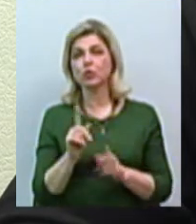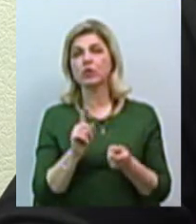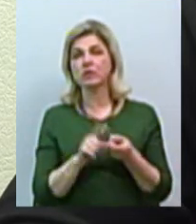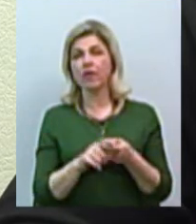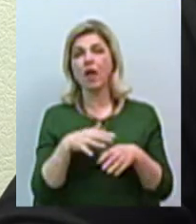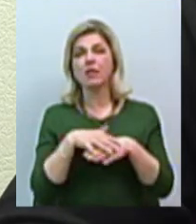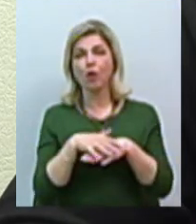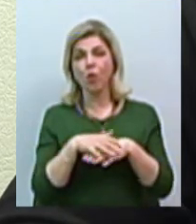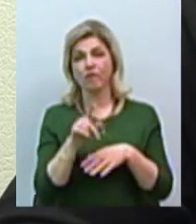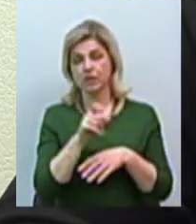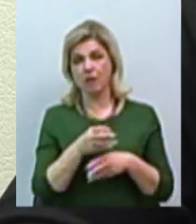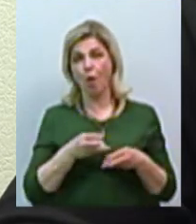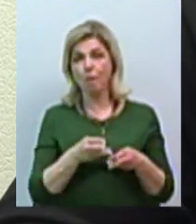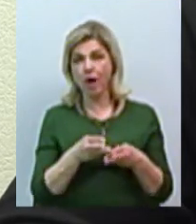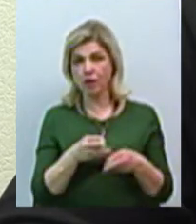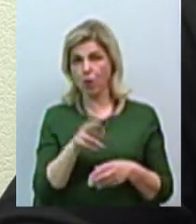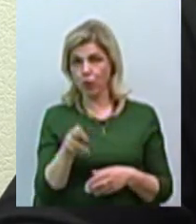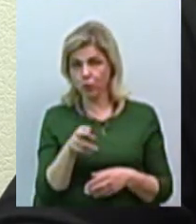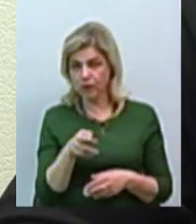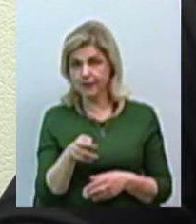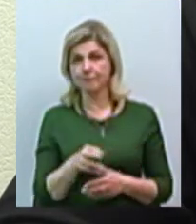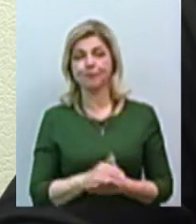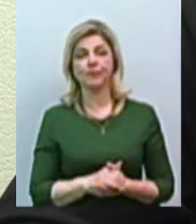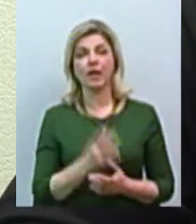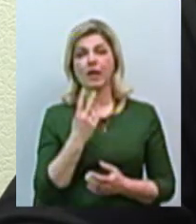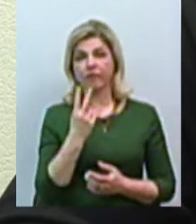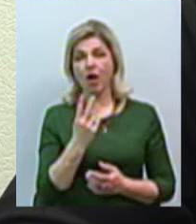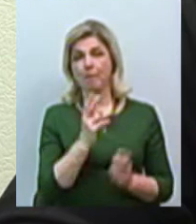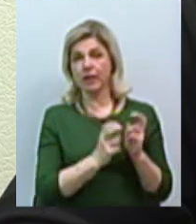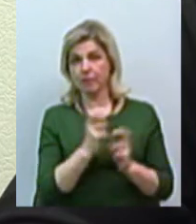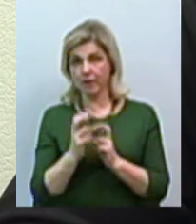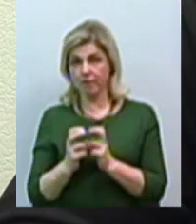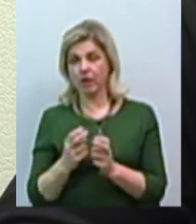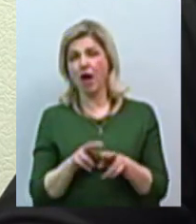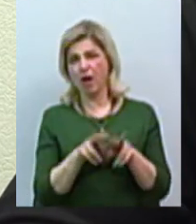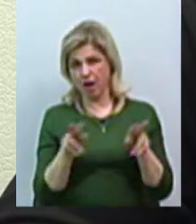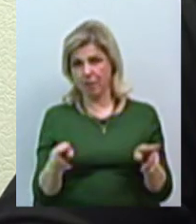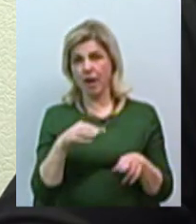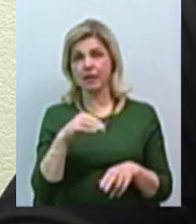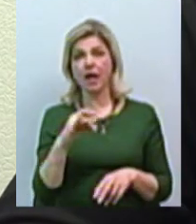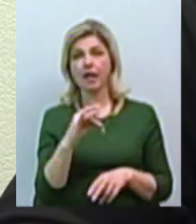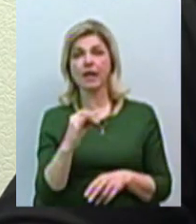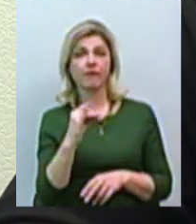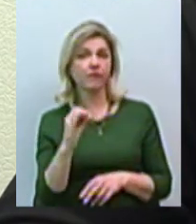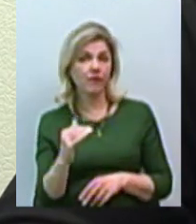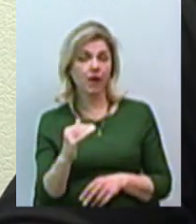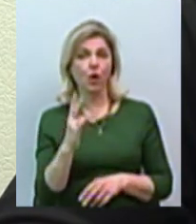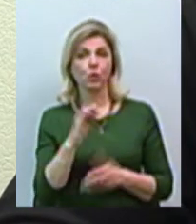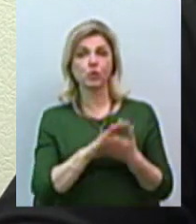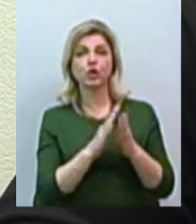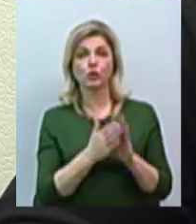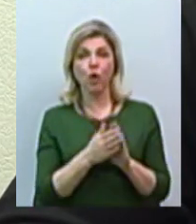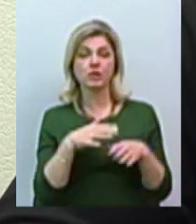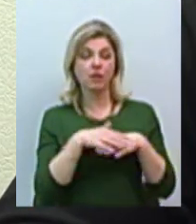нарахуванням за опалення за грудень. Тим більше, що є два підприємства, приблизно з однаковим тарифом, але ситуація з нарахуванням